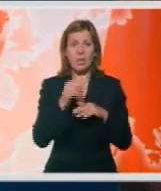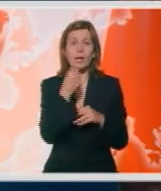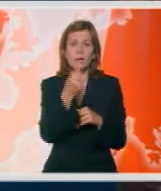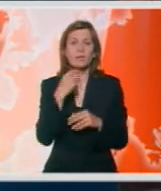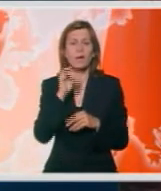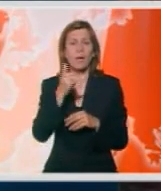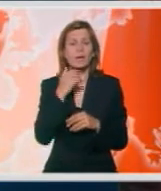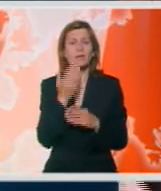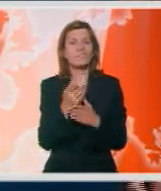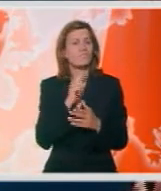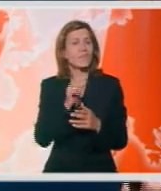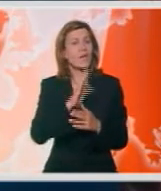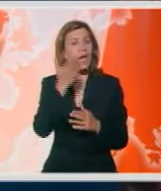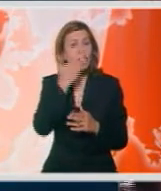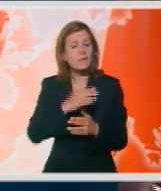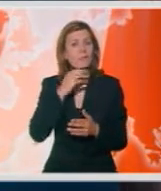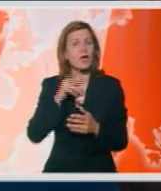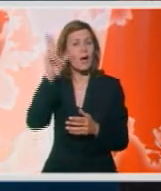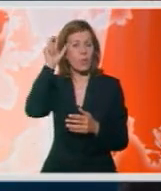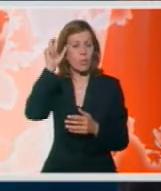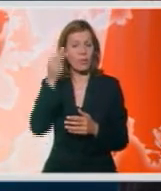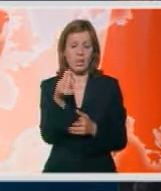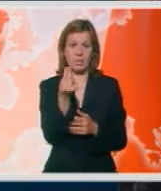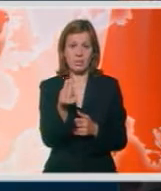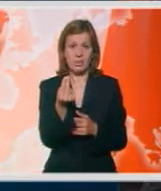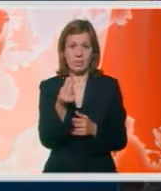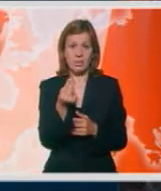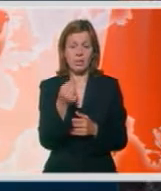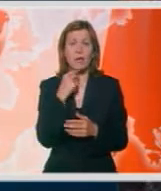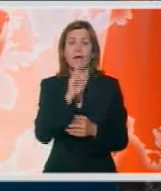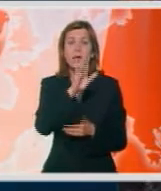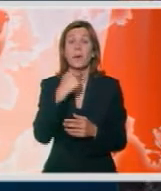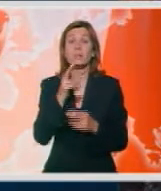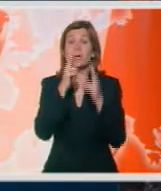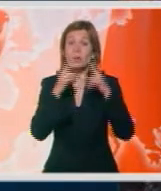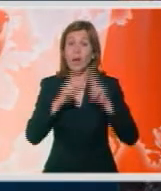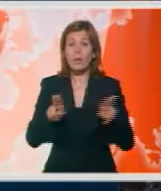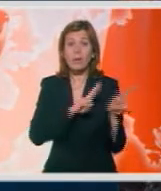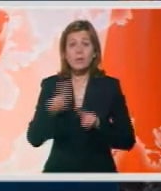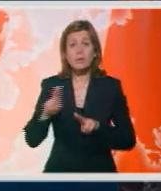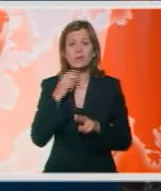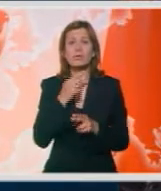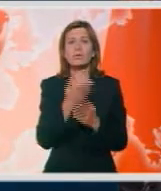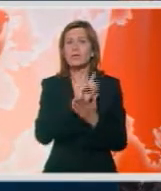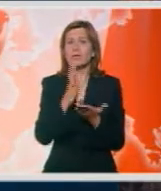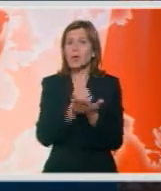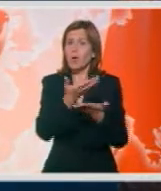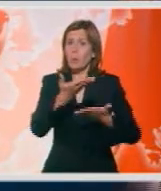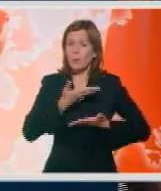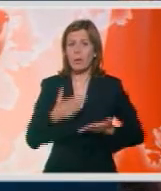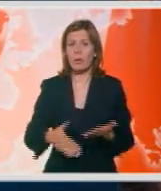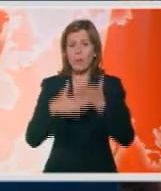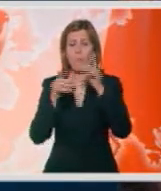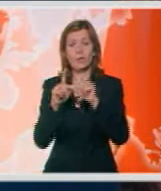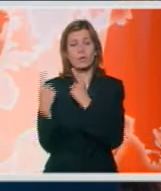predstavlja pravni neuspeh za Republiku Srbiju, jer od Međunarodnog suda pravde nismo dobili pomoć u